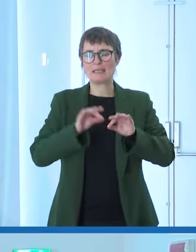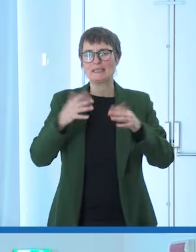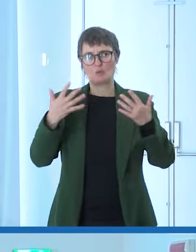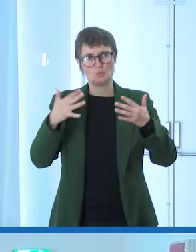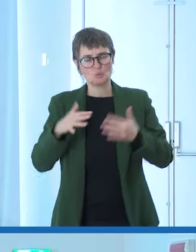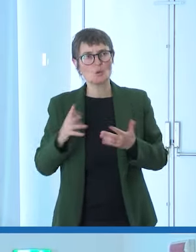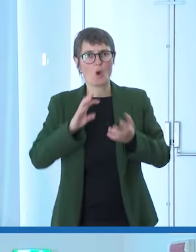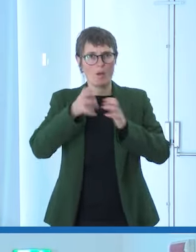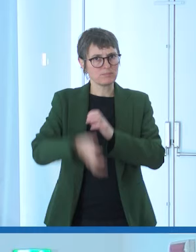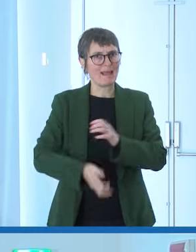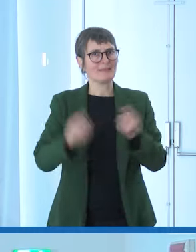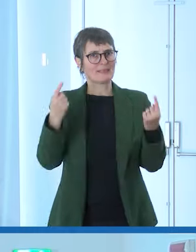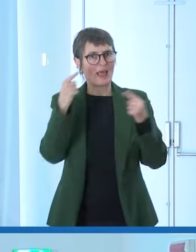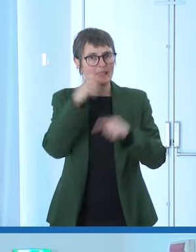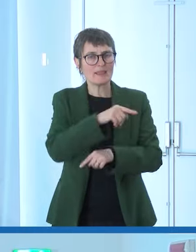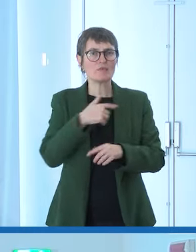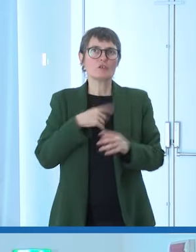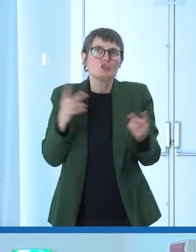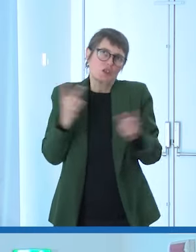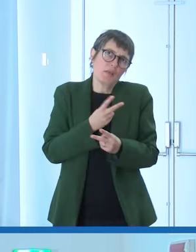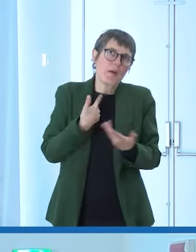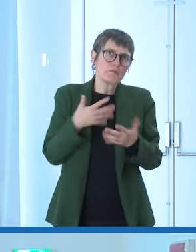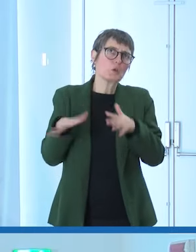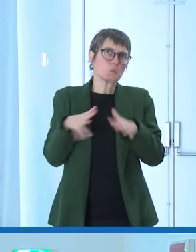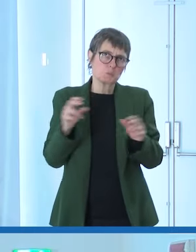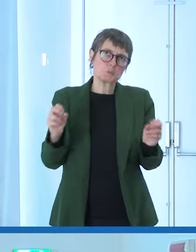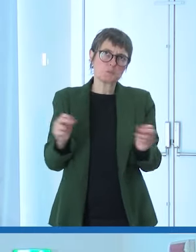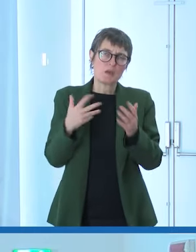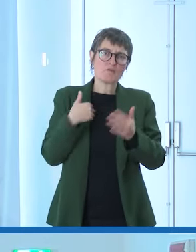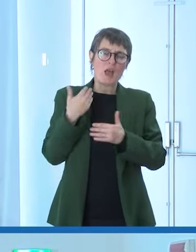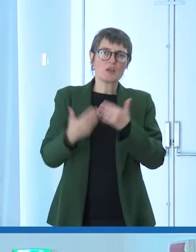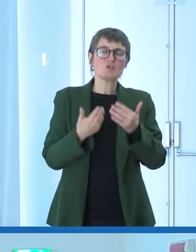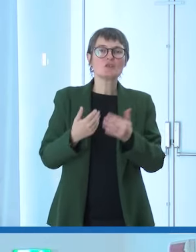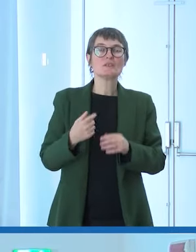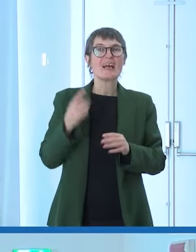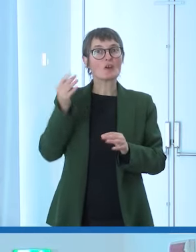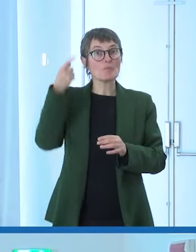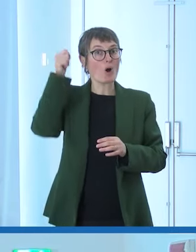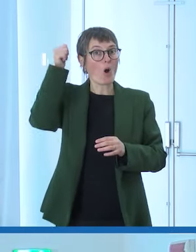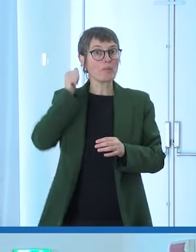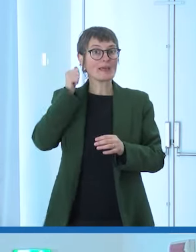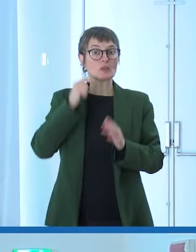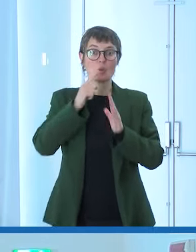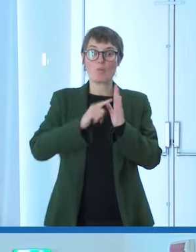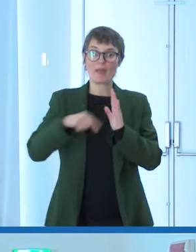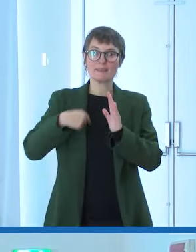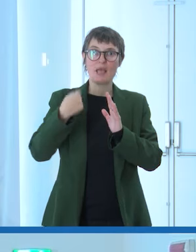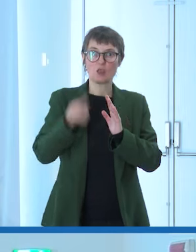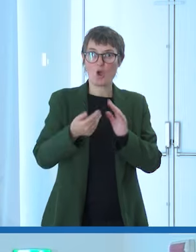rispetto al punto di partenza mi sono ritrovato che un mese dopo l'operazione io sentivo con